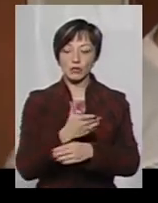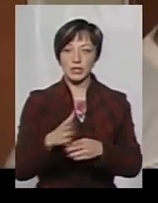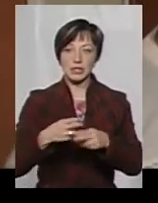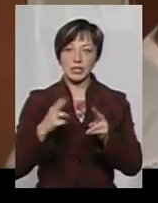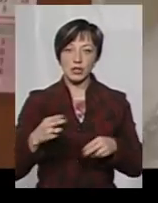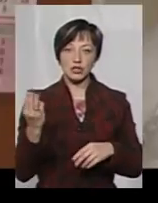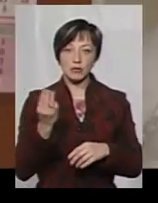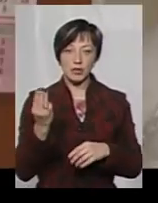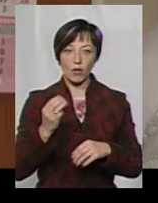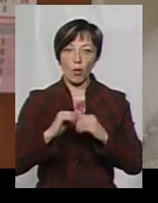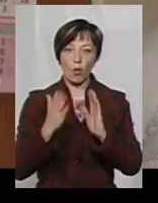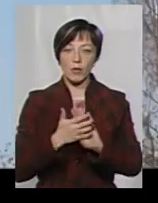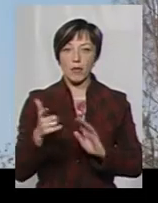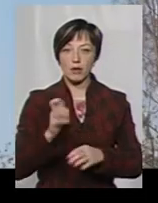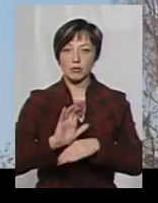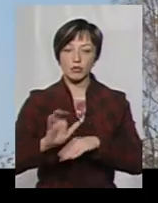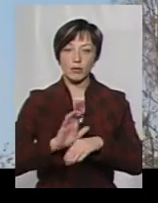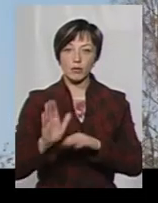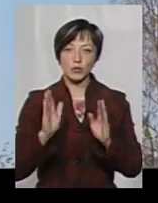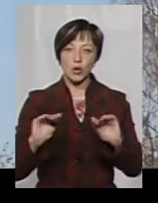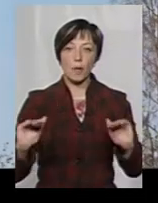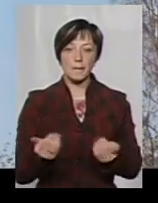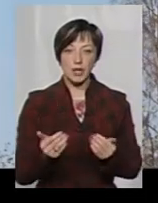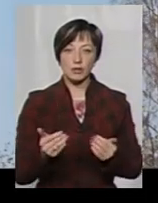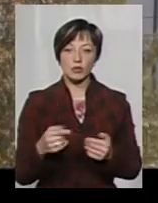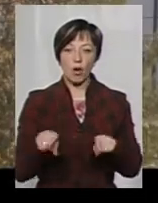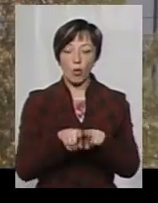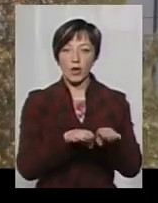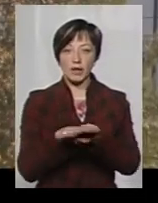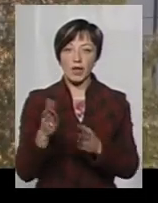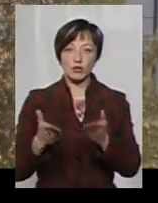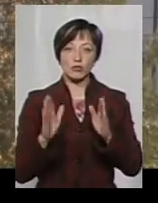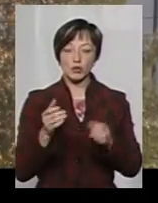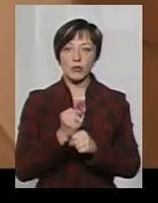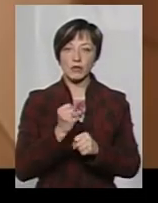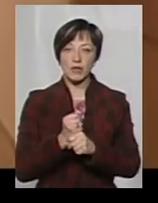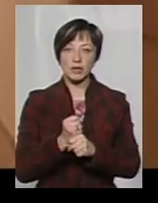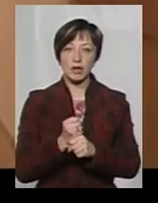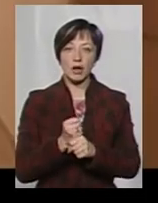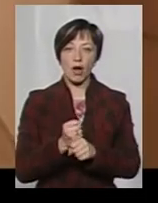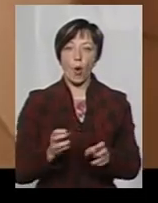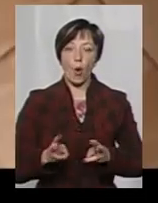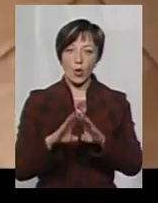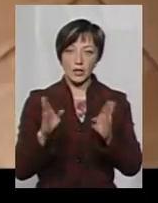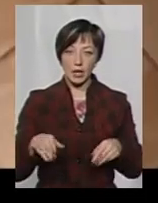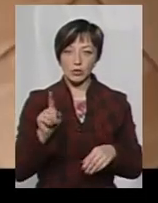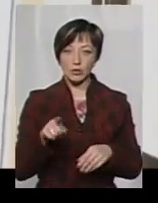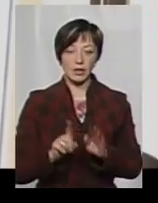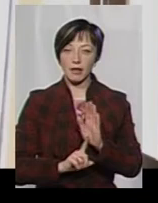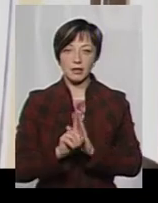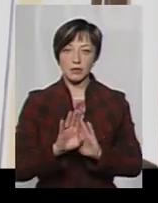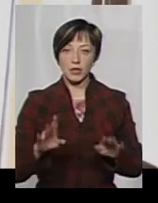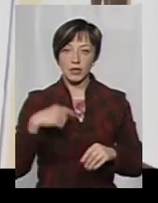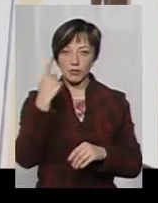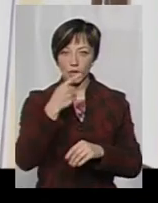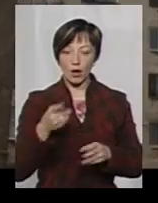станції «Шепетівка». Об'єм газу, який буде поступати, буде обмежено до такого ступеню, що якщо будуть працювати, наприклад, котельні, то тоді не запустяться